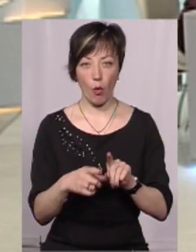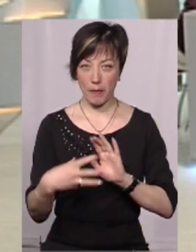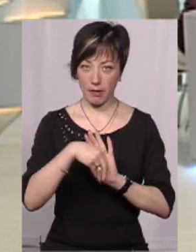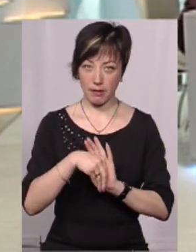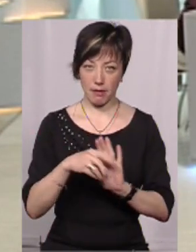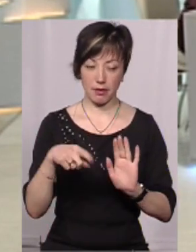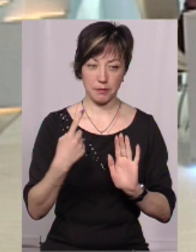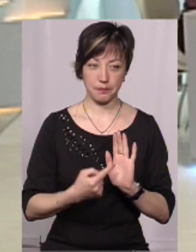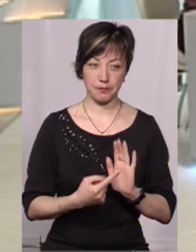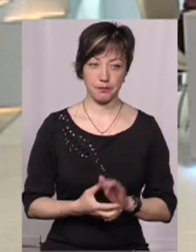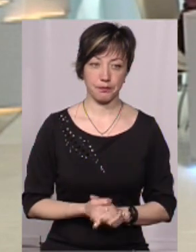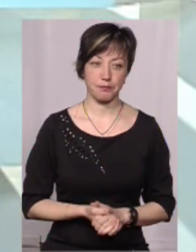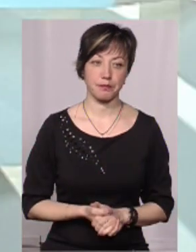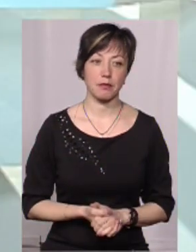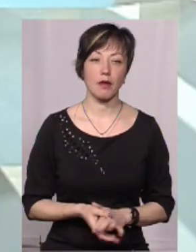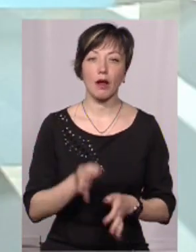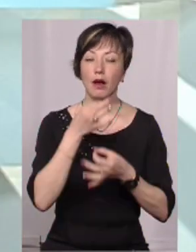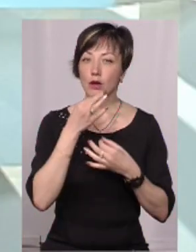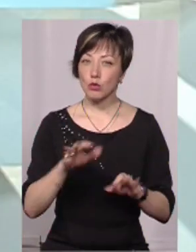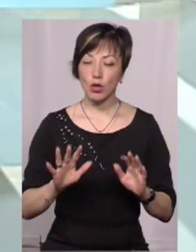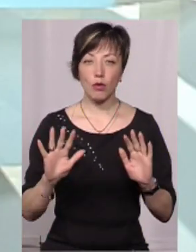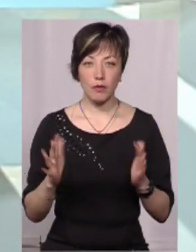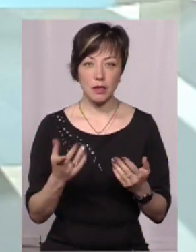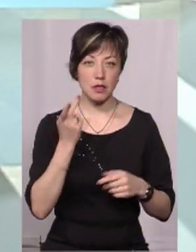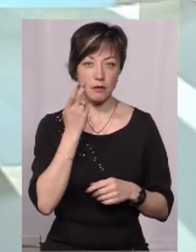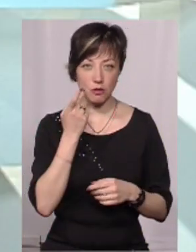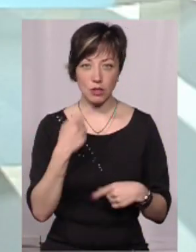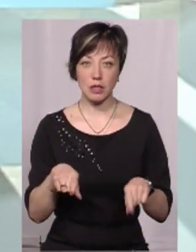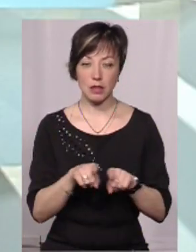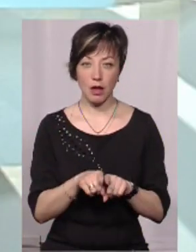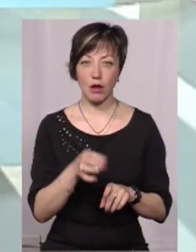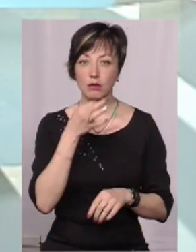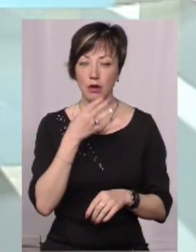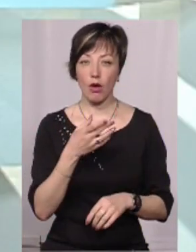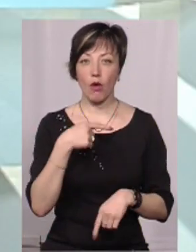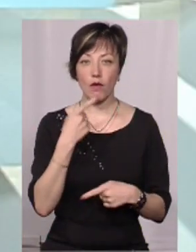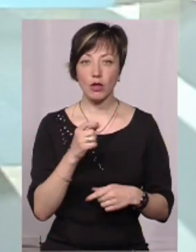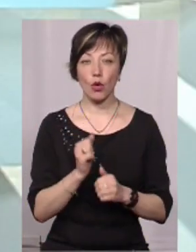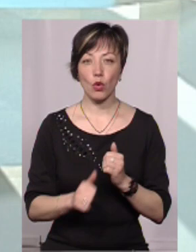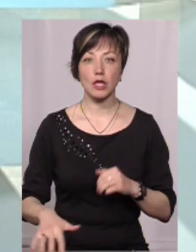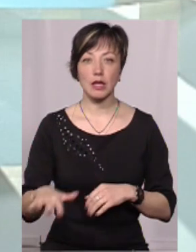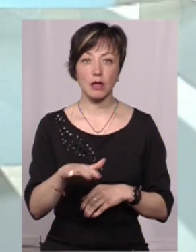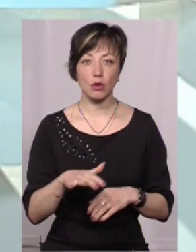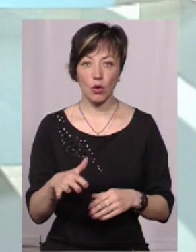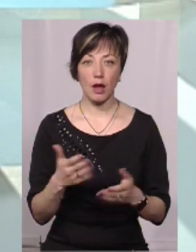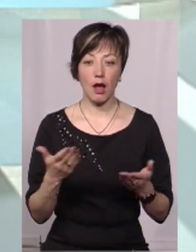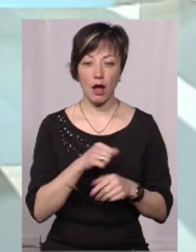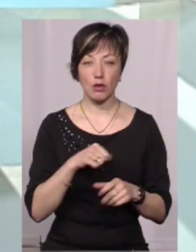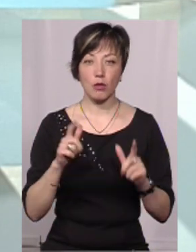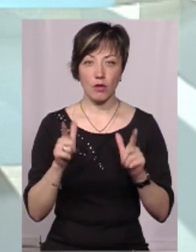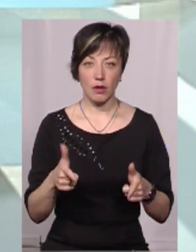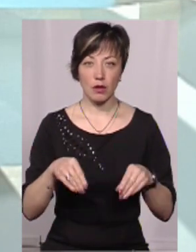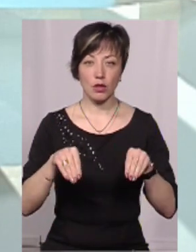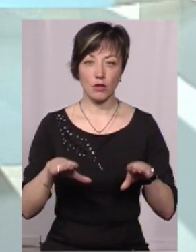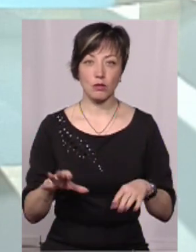приєднання? В будь-якому випадку, я завжди так люблю говорити, що кожна територія, яка добровільно вже